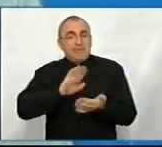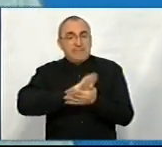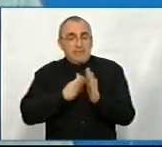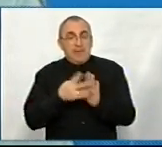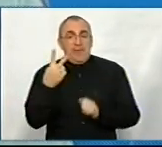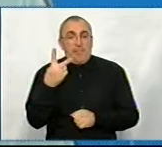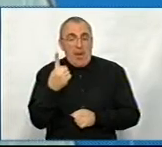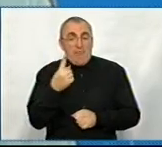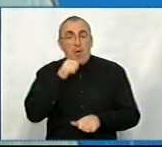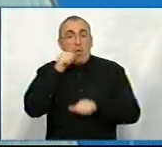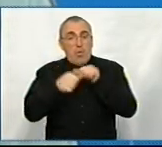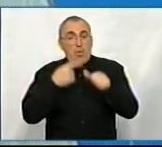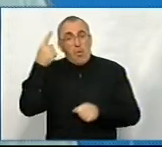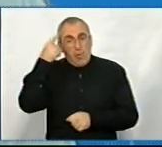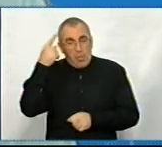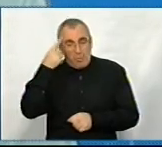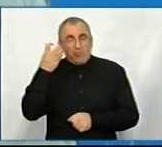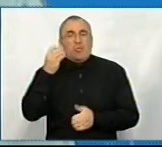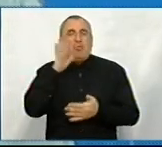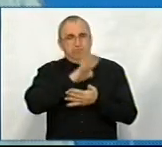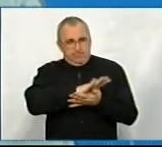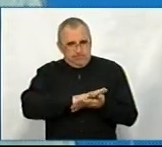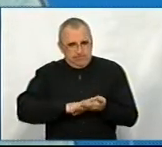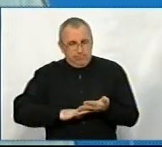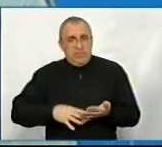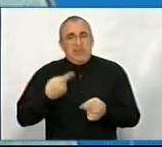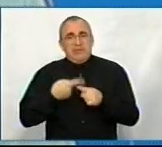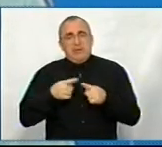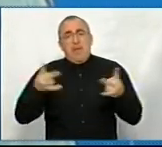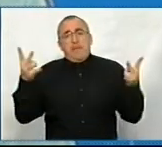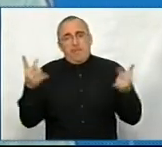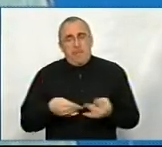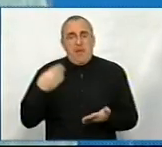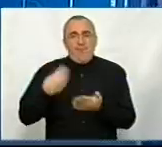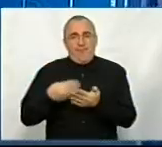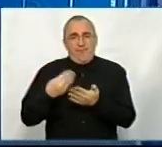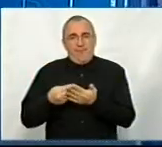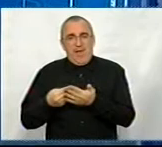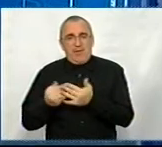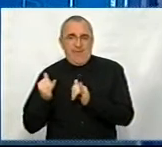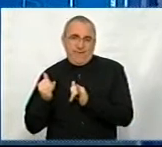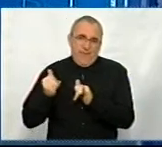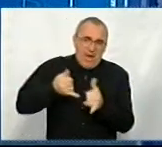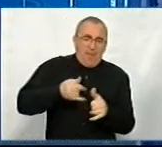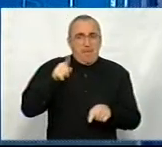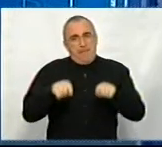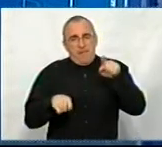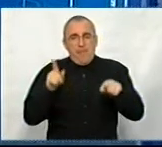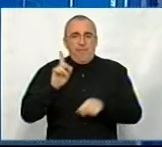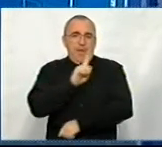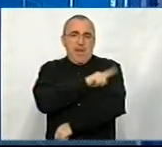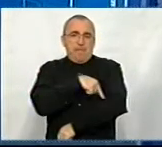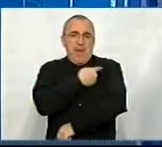2021 році ми розуміємо, що все це буде продовжуватися, і це, звісно, потребуватиме фінансових вливань періодичних в медичну